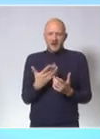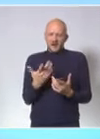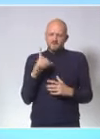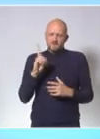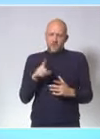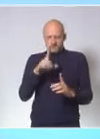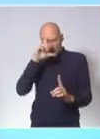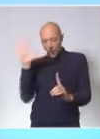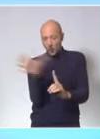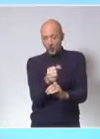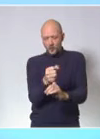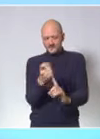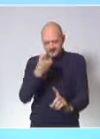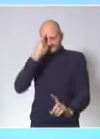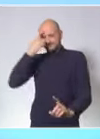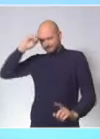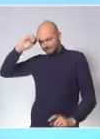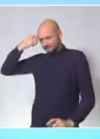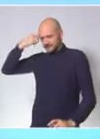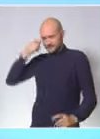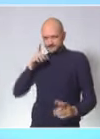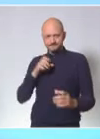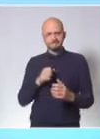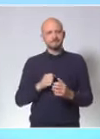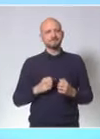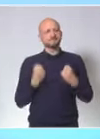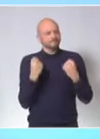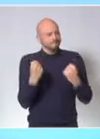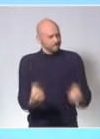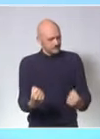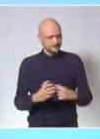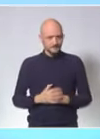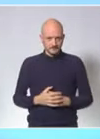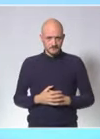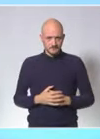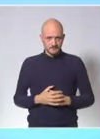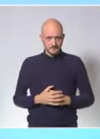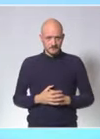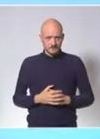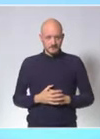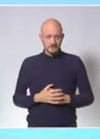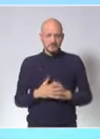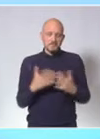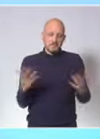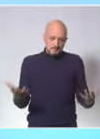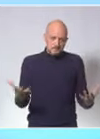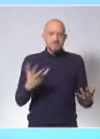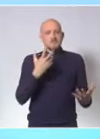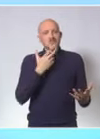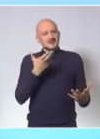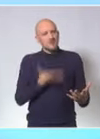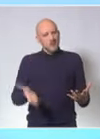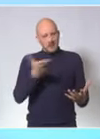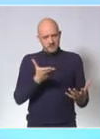fixer pour limiter son impact. Mes chers concitoyens, mesdames et messieurs, je partage